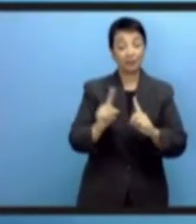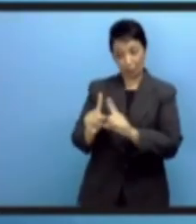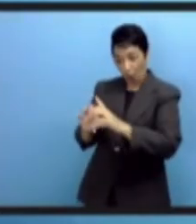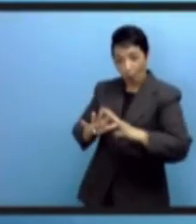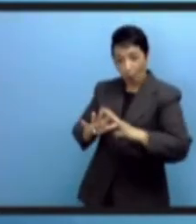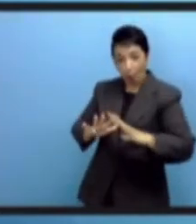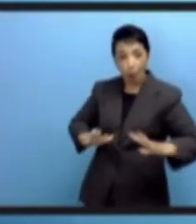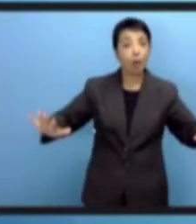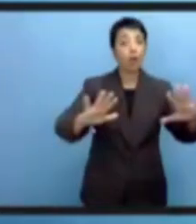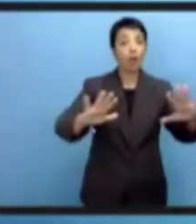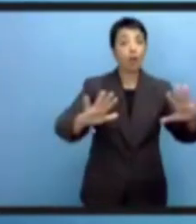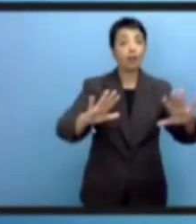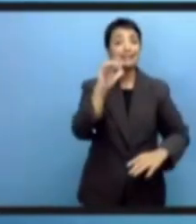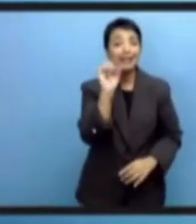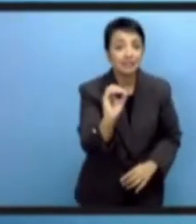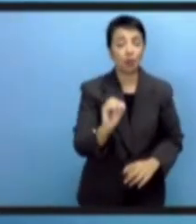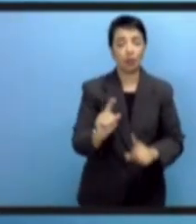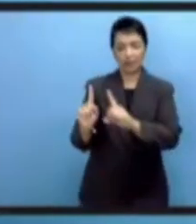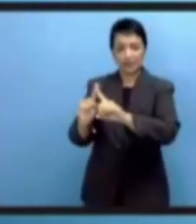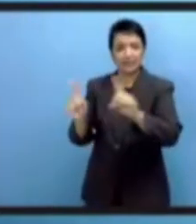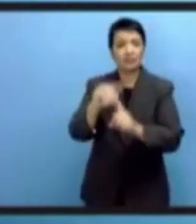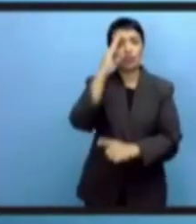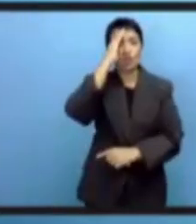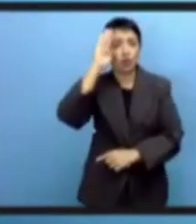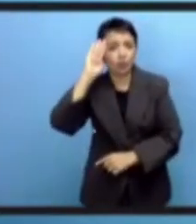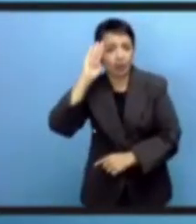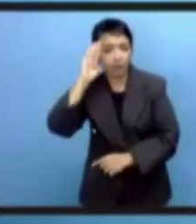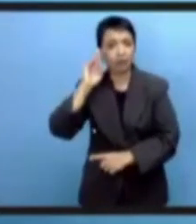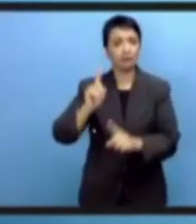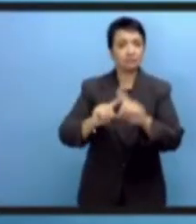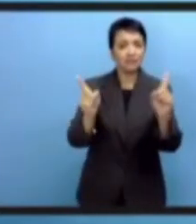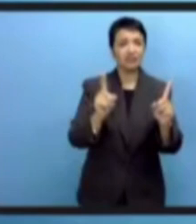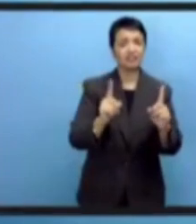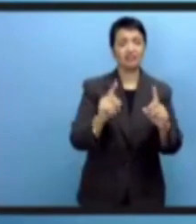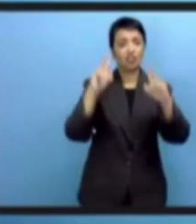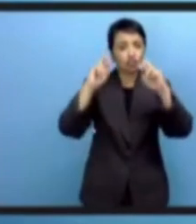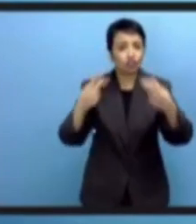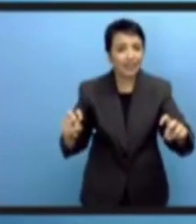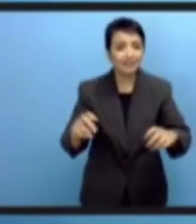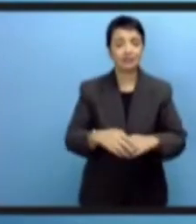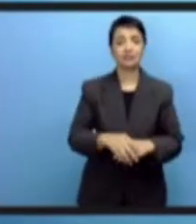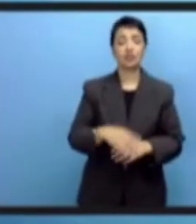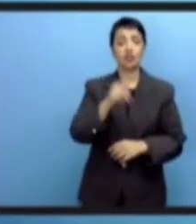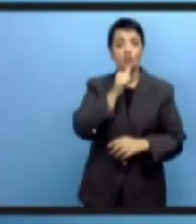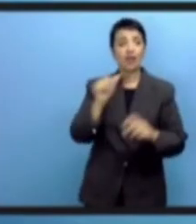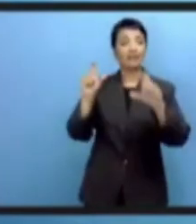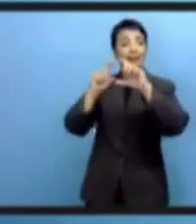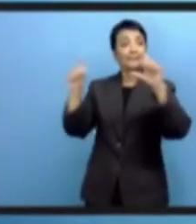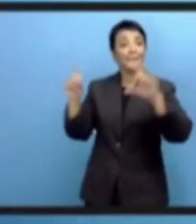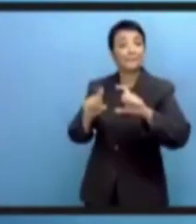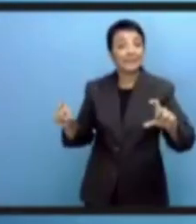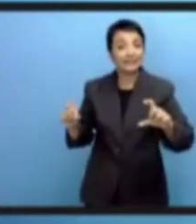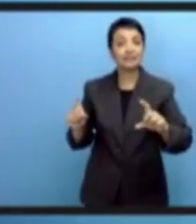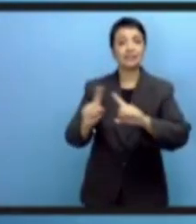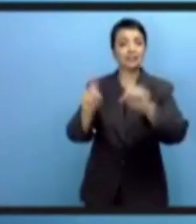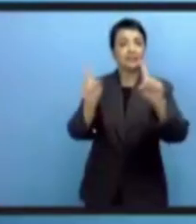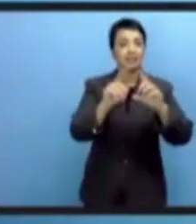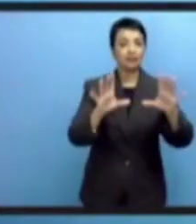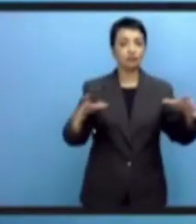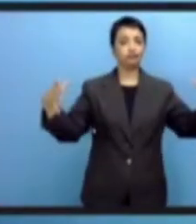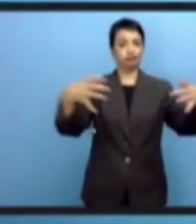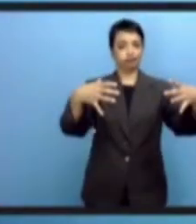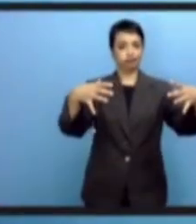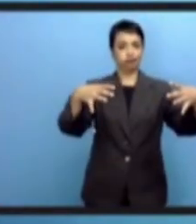мультистейкодерный процесс. Страны-участники, конечно, возглавят это. И присоединятся к нему